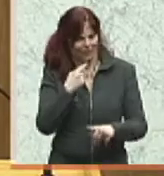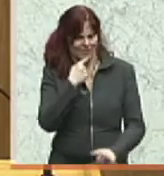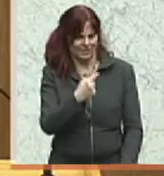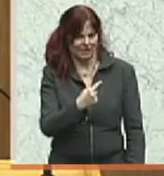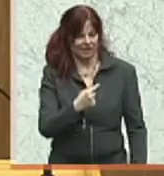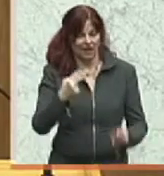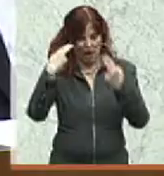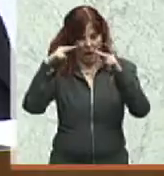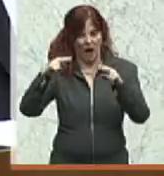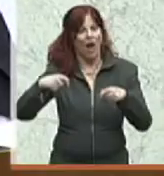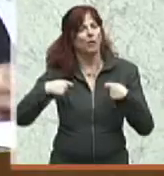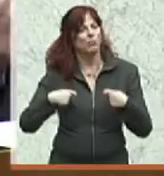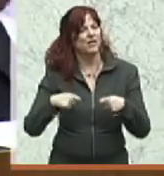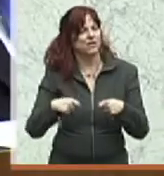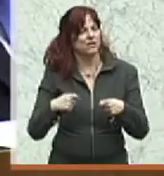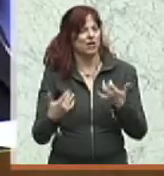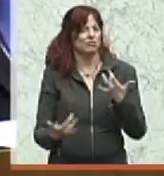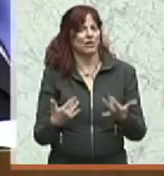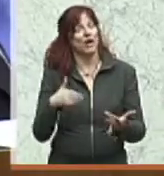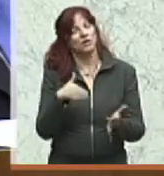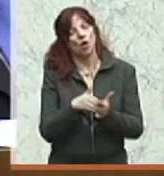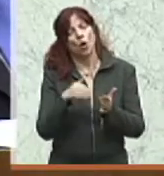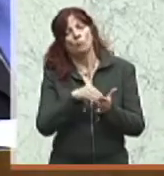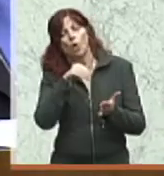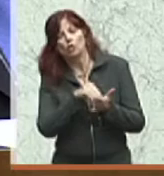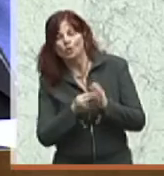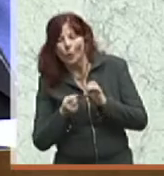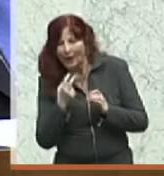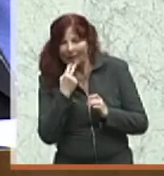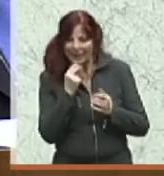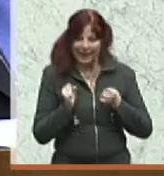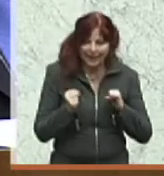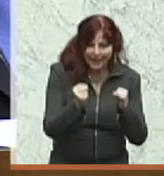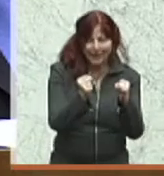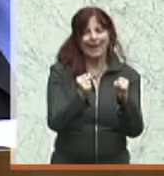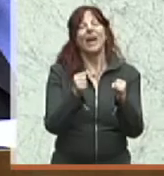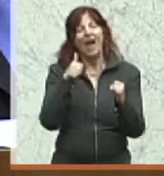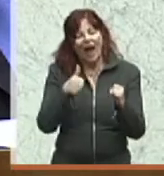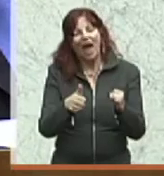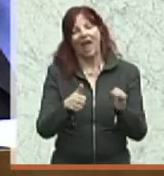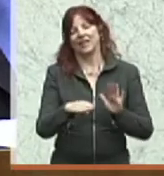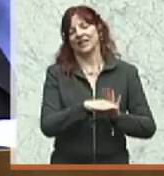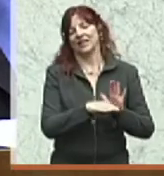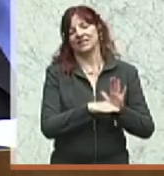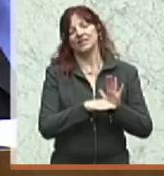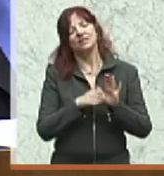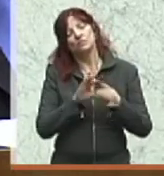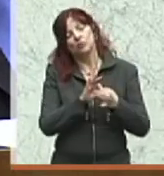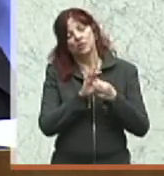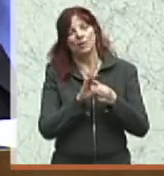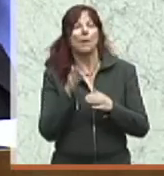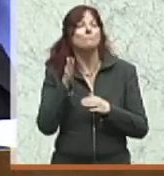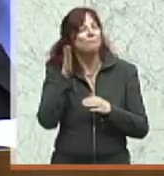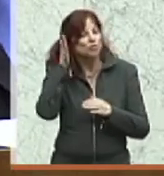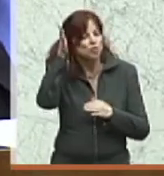bräuchten jetzt vielleicht auch noch den Elan, den wir nützen könnten für ein zukunftstaugliches Gesetz. Ich denke da vor allem an das Schulsystem.